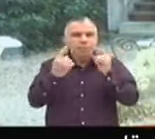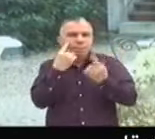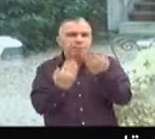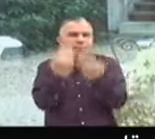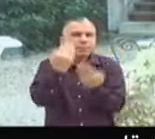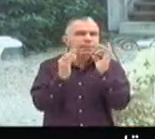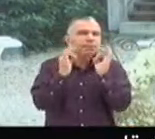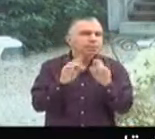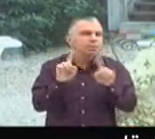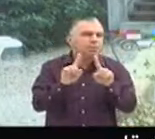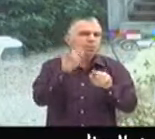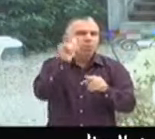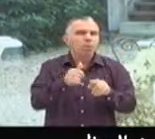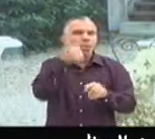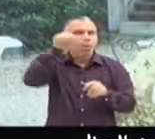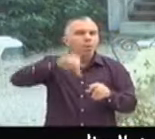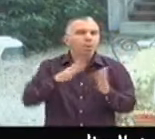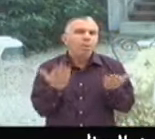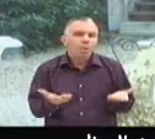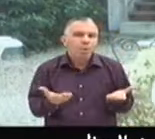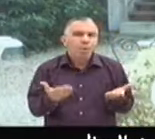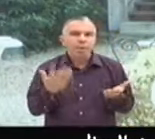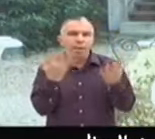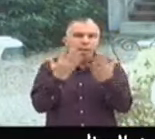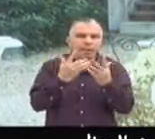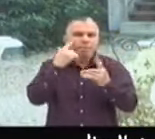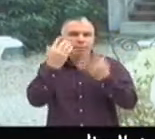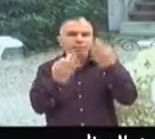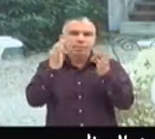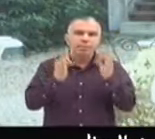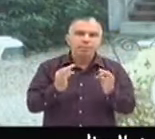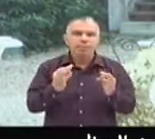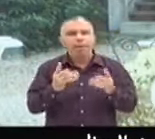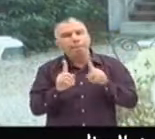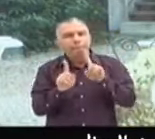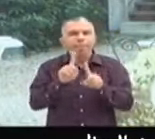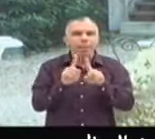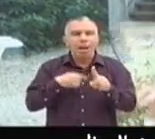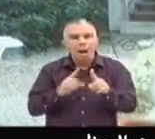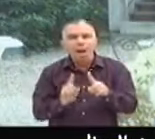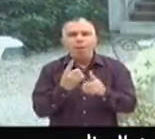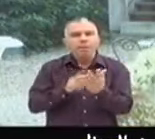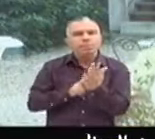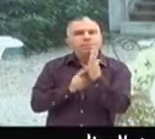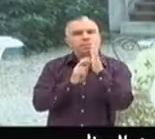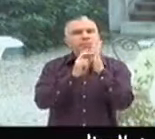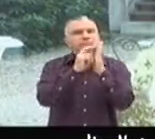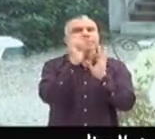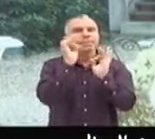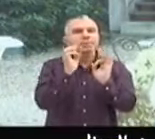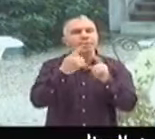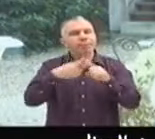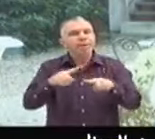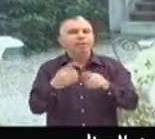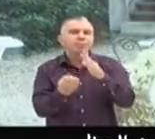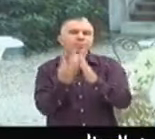d'humour, c'est un trait d'esprit qui'a rien à voir avec notre enveloppe charnelle. Donc il y un petit côté primaire, heureusement, qui est en train de changer.